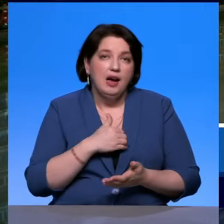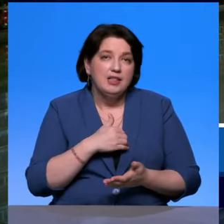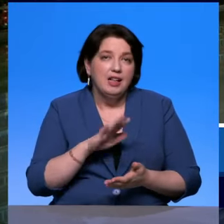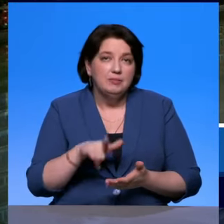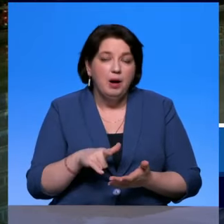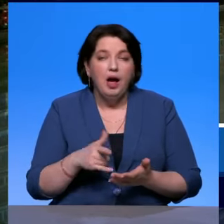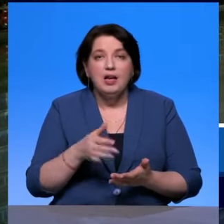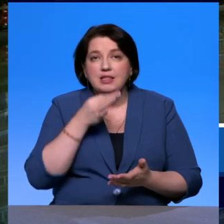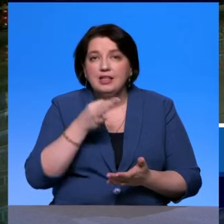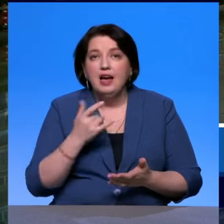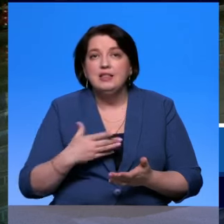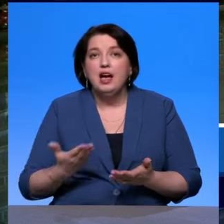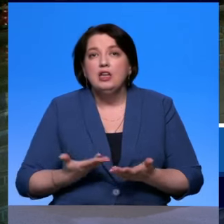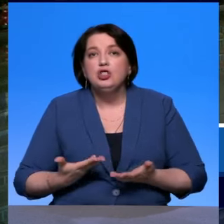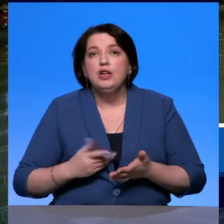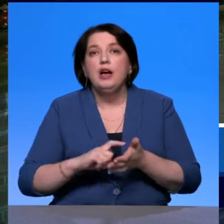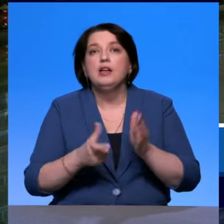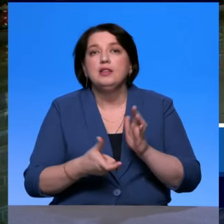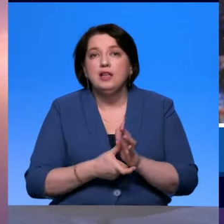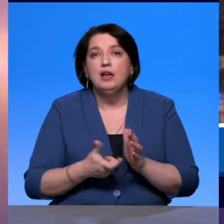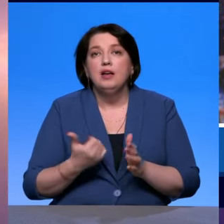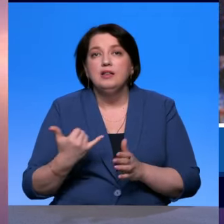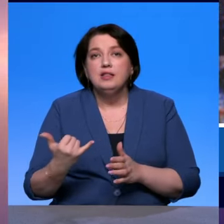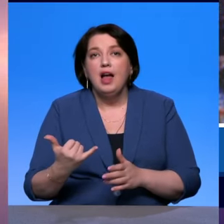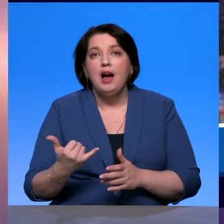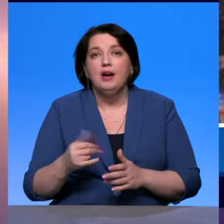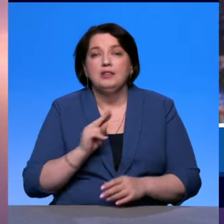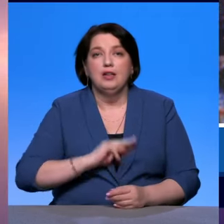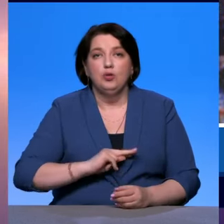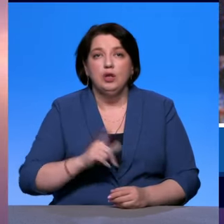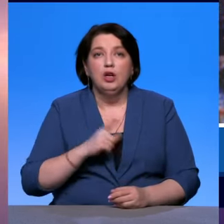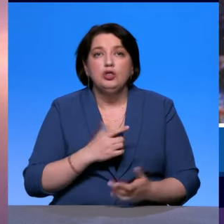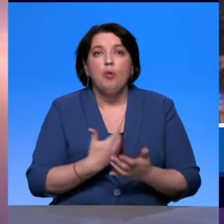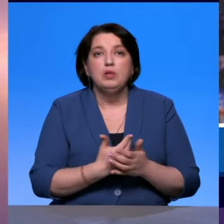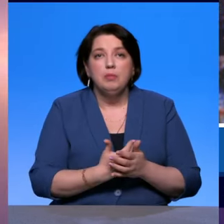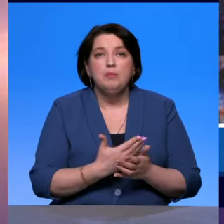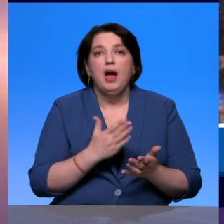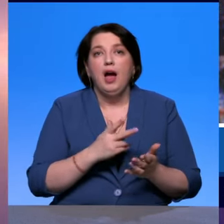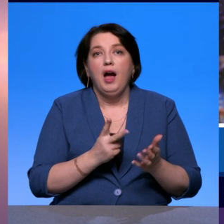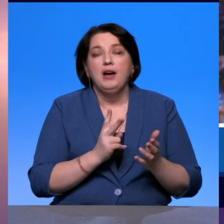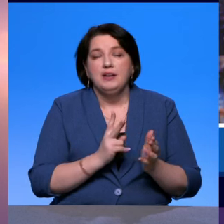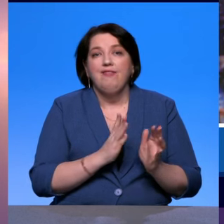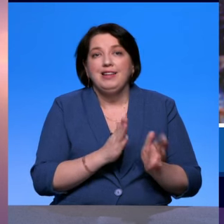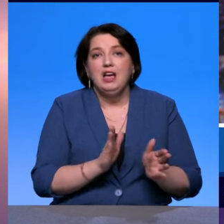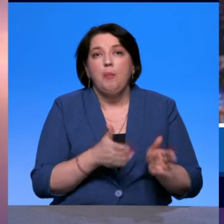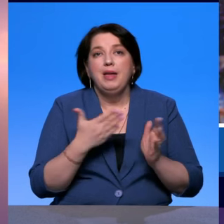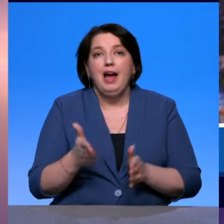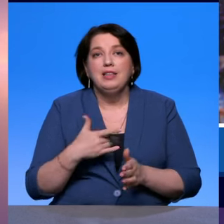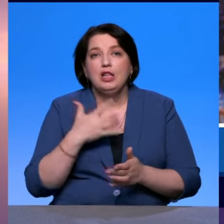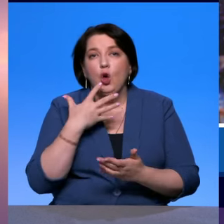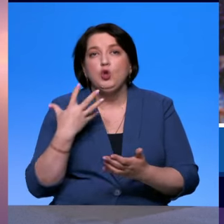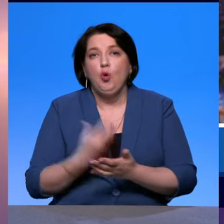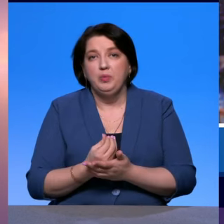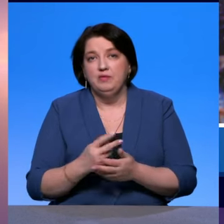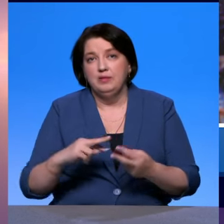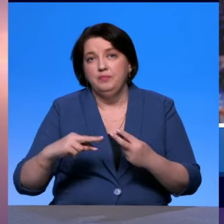жильем для сотрудников, чтобы переходило данное жилье в собственность. У нас предприятие относительно небольшое, и